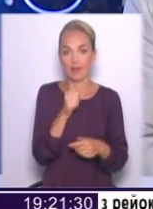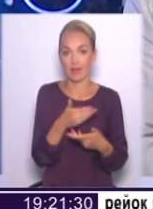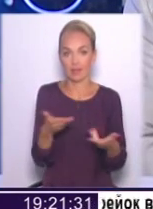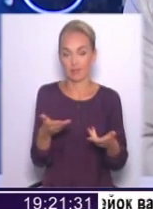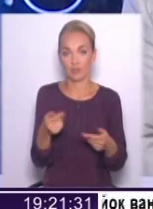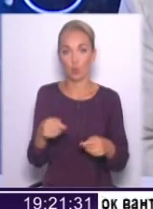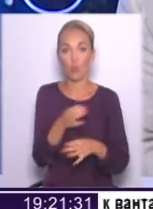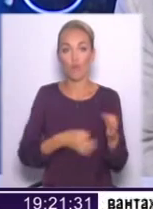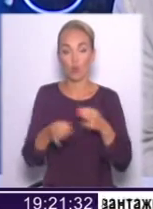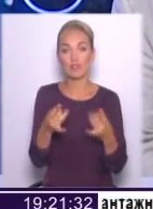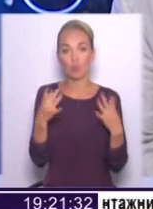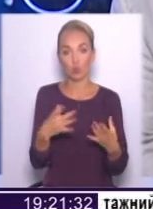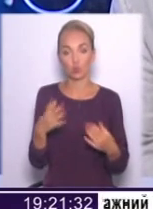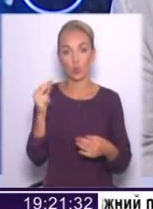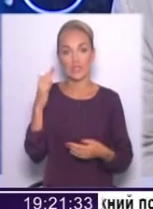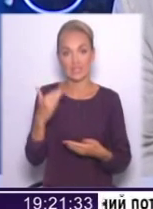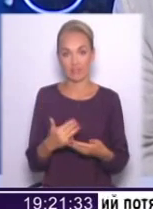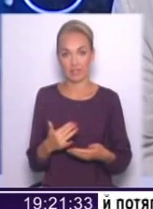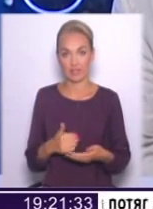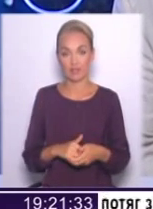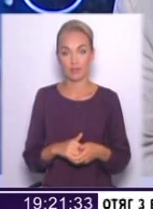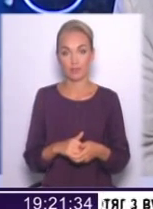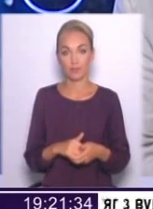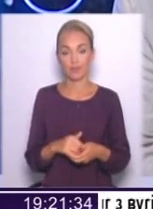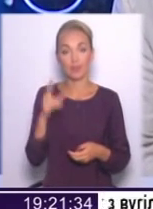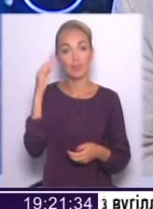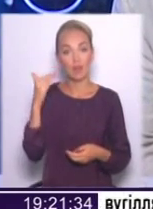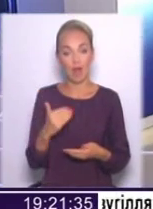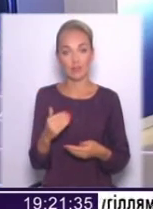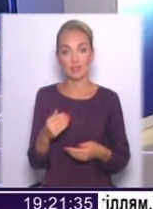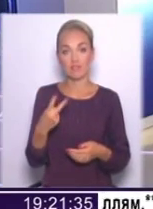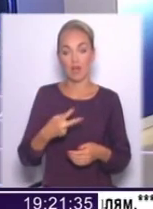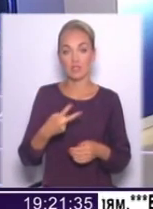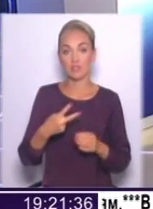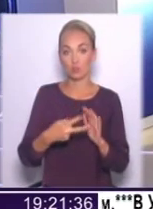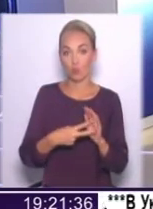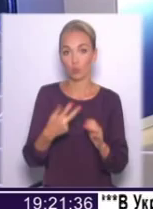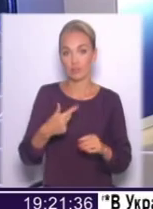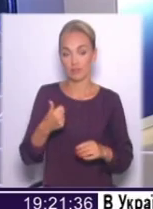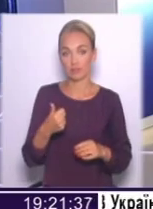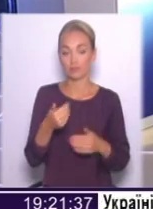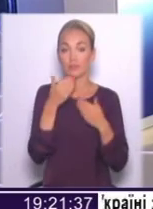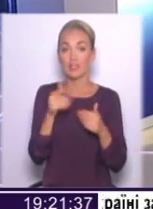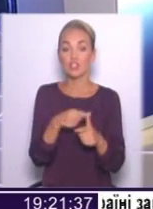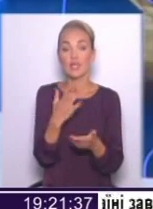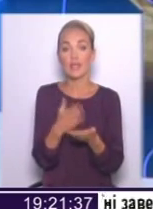Тобто, в принципі, обговорювалися просто цифри, вибачте, не цифра дати, з 27 по 31 число. Чи є сенс